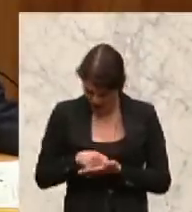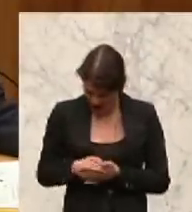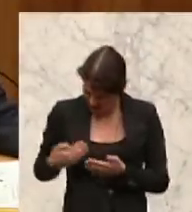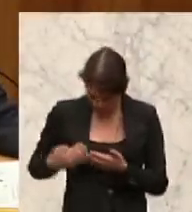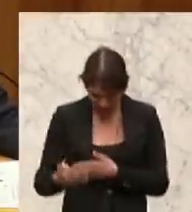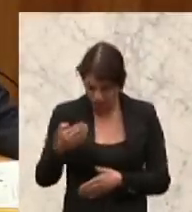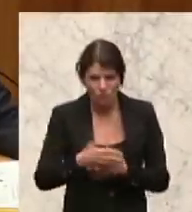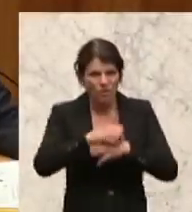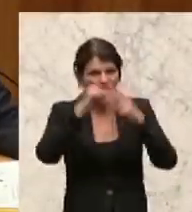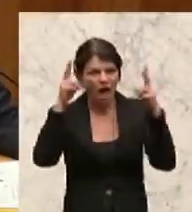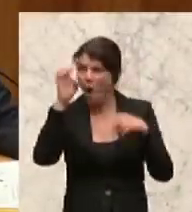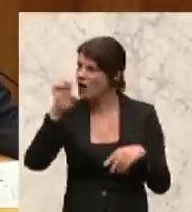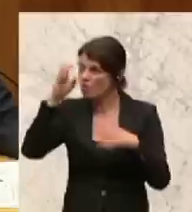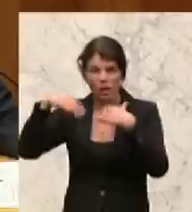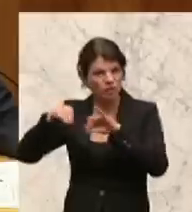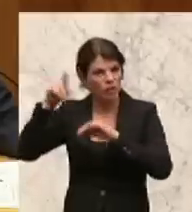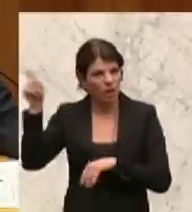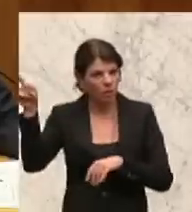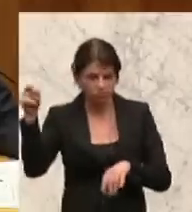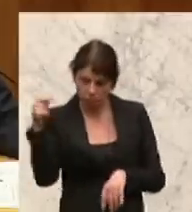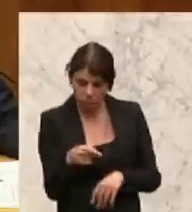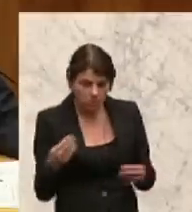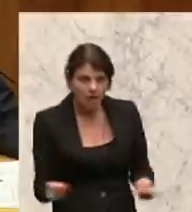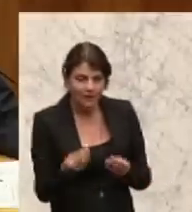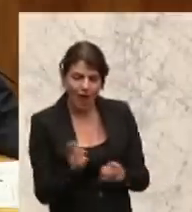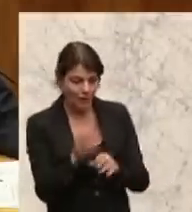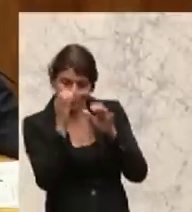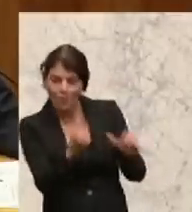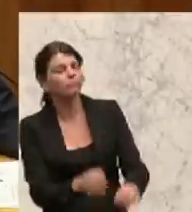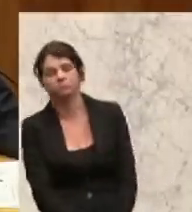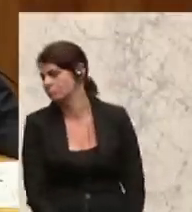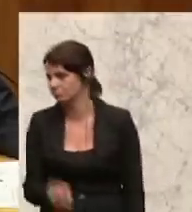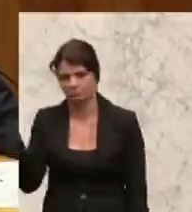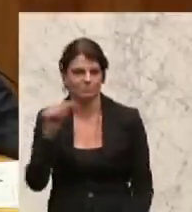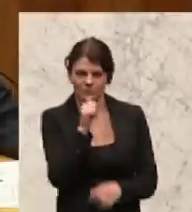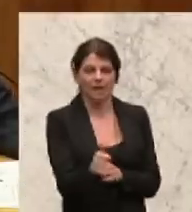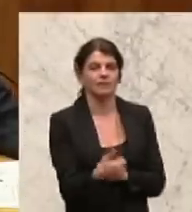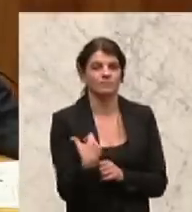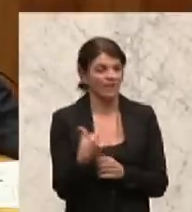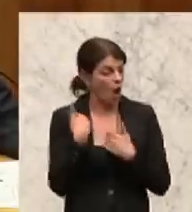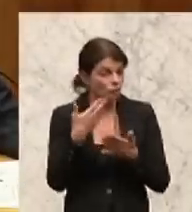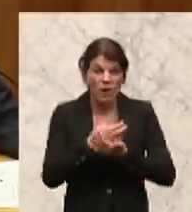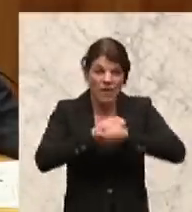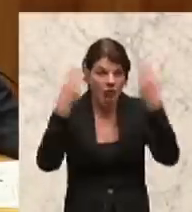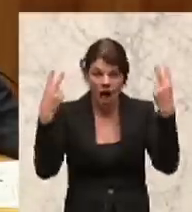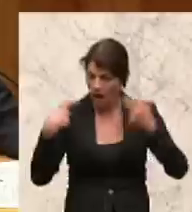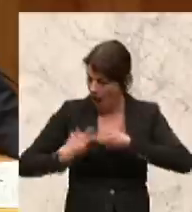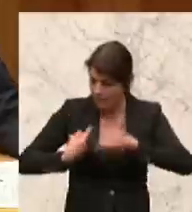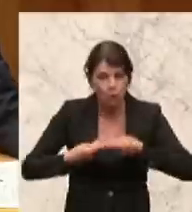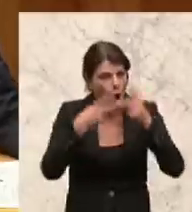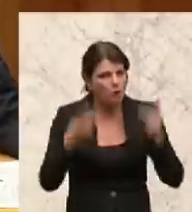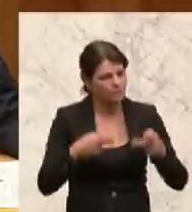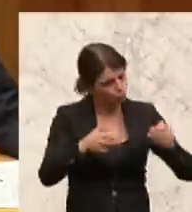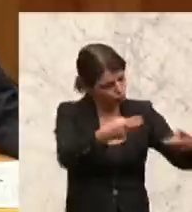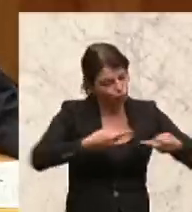dass die Europäische Union dieser Sache nicht länger zuschauen wird. Es war völlig klar, dass Abwicklungskonzepte hätten vorgelegt werden müssen.